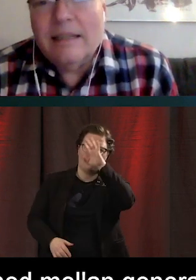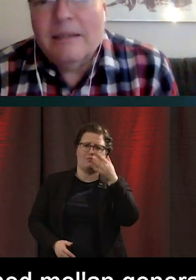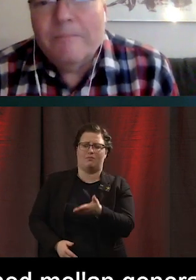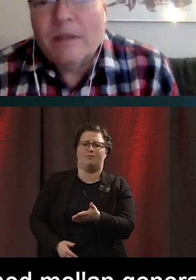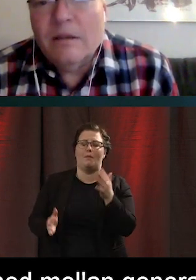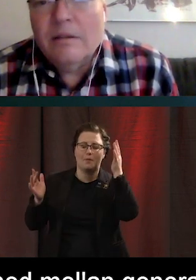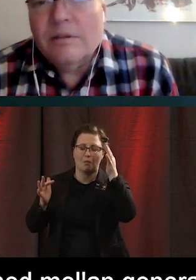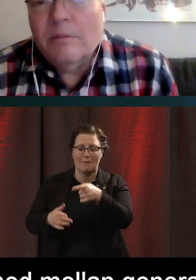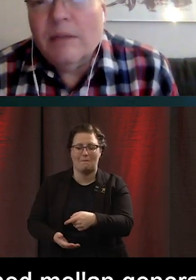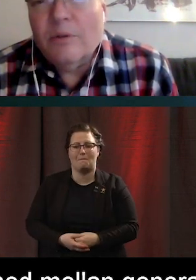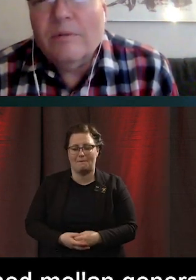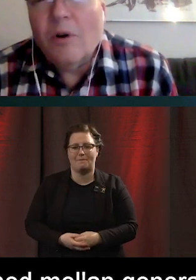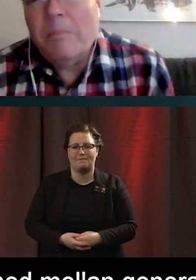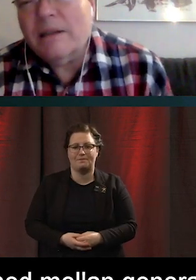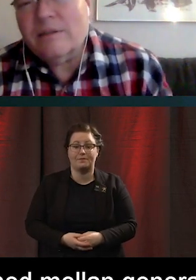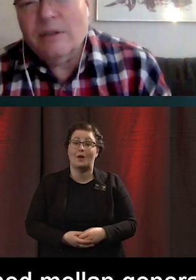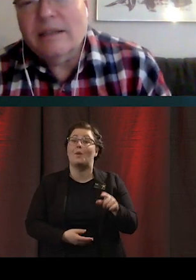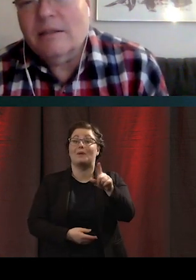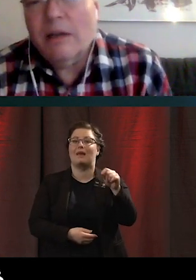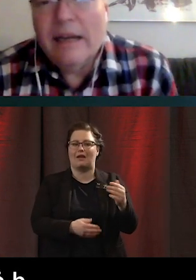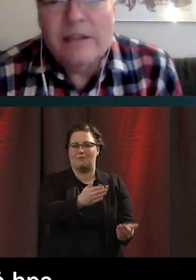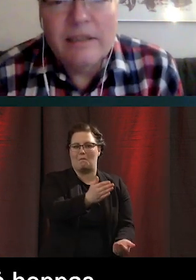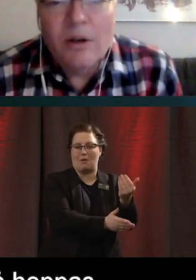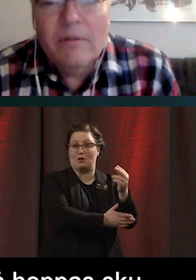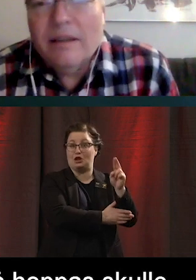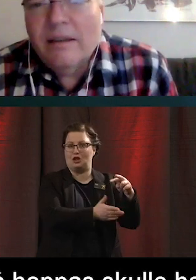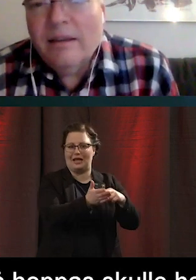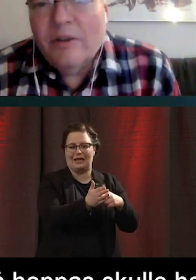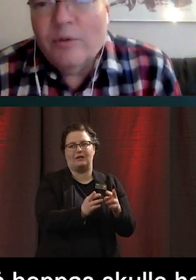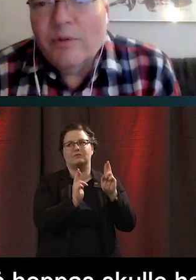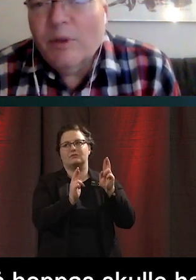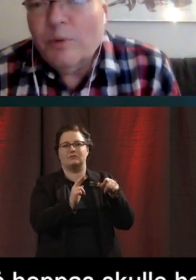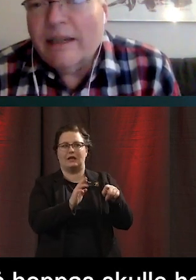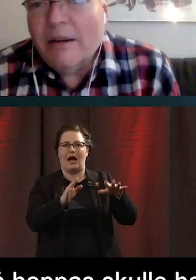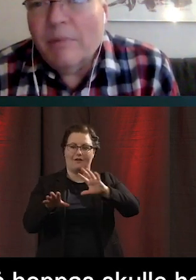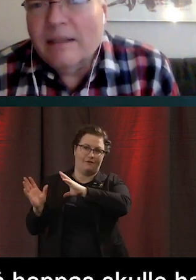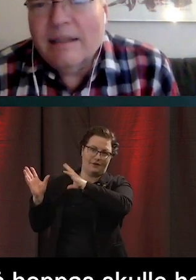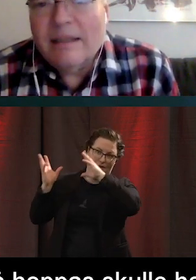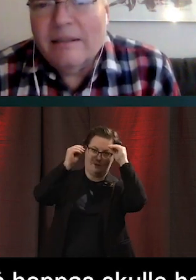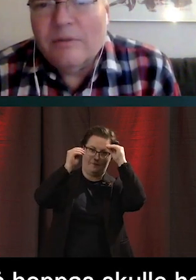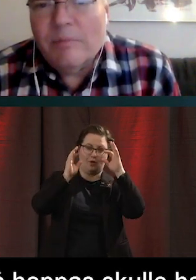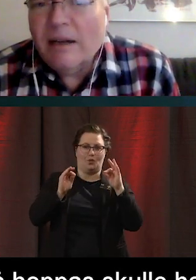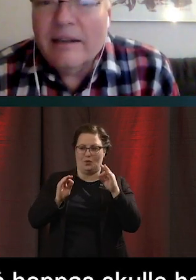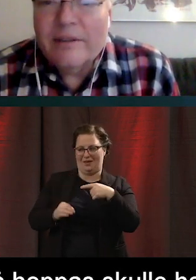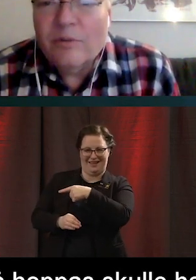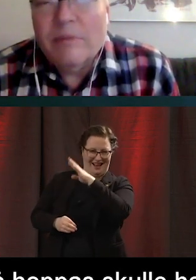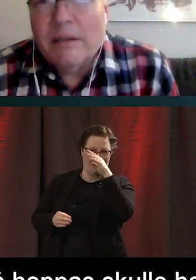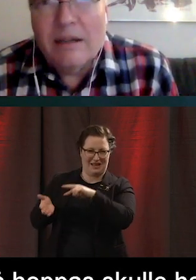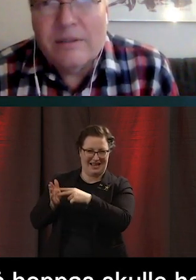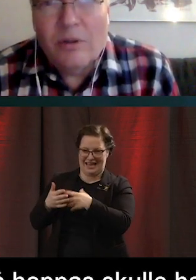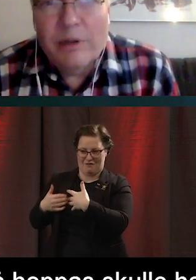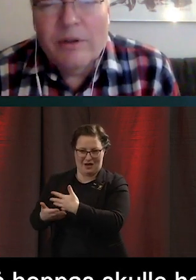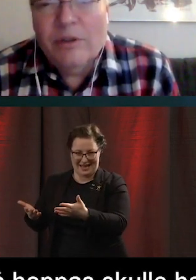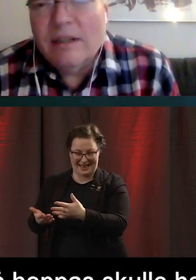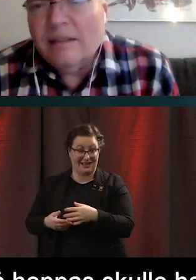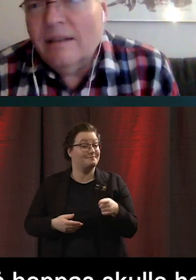teknik som man då hoppas skulle liksom ha lärt sig av hur vi gjorde den gamla tekniken. Och ibland är det så men